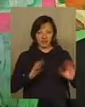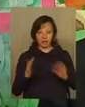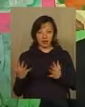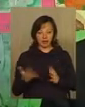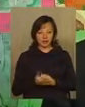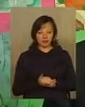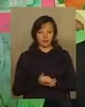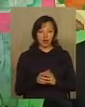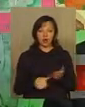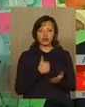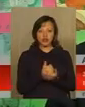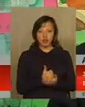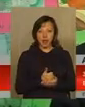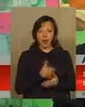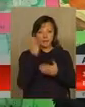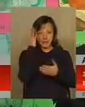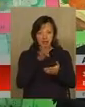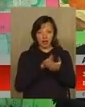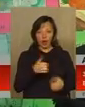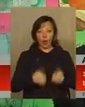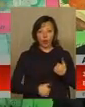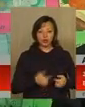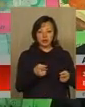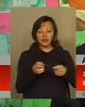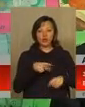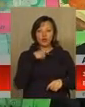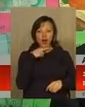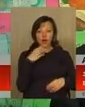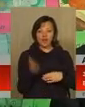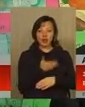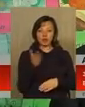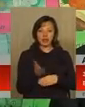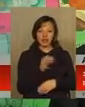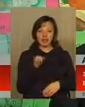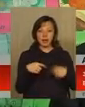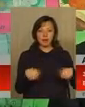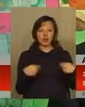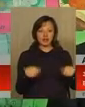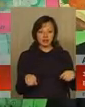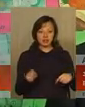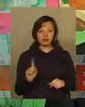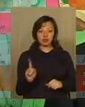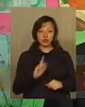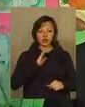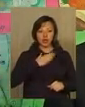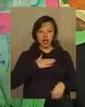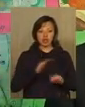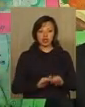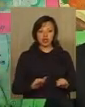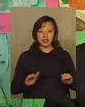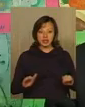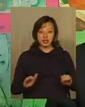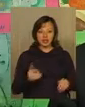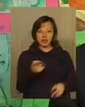мета цього конкурсу – це привернути увагу виробників і продавців, що наші діти,